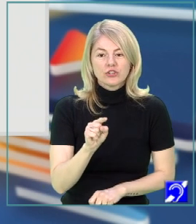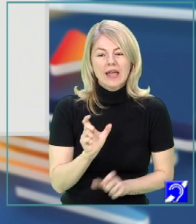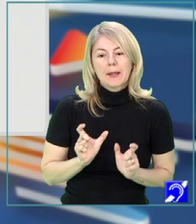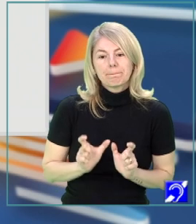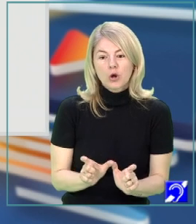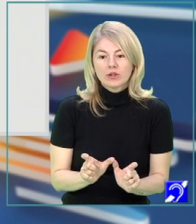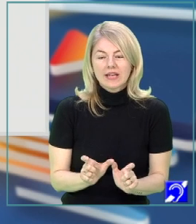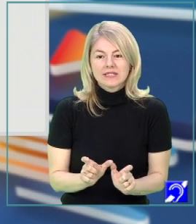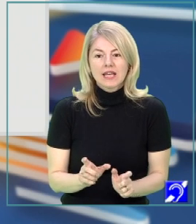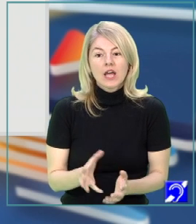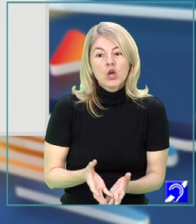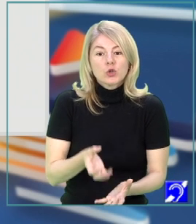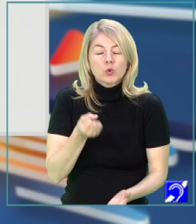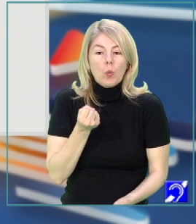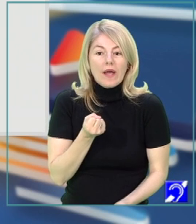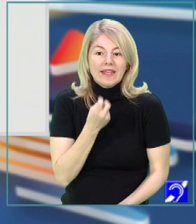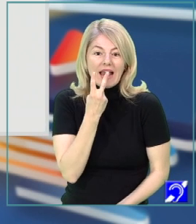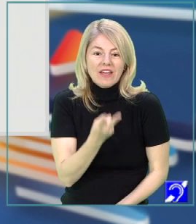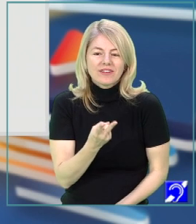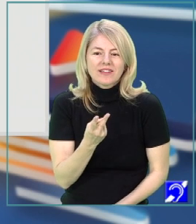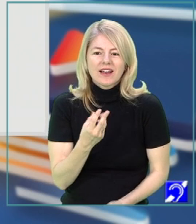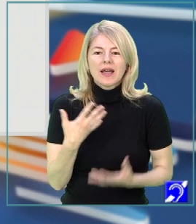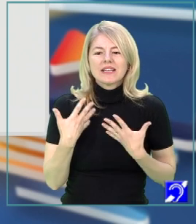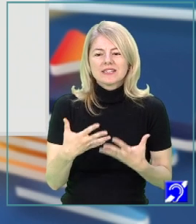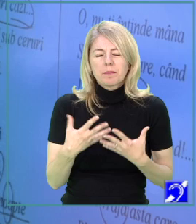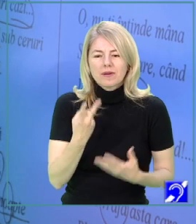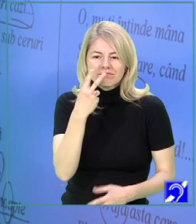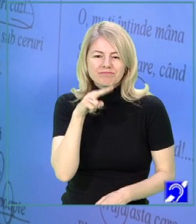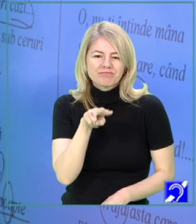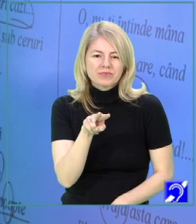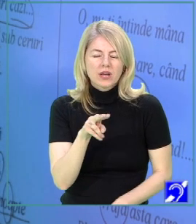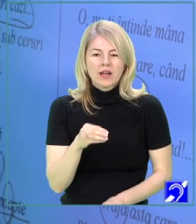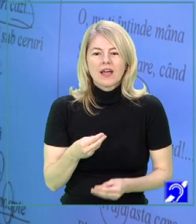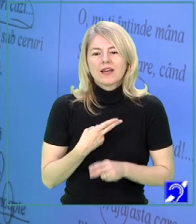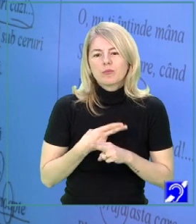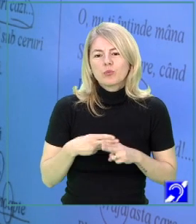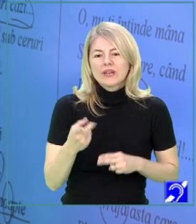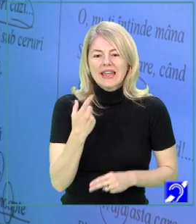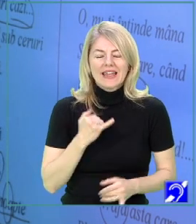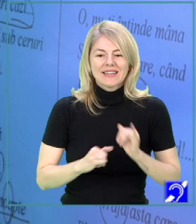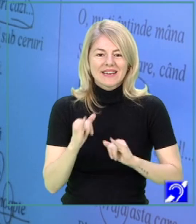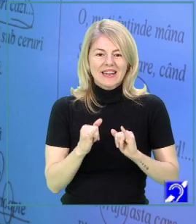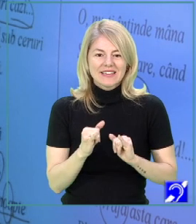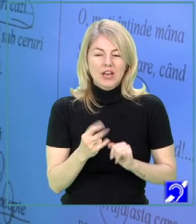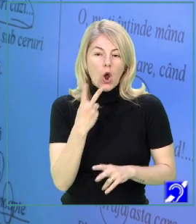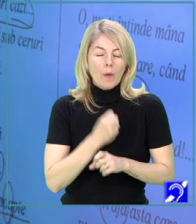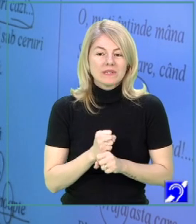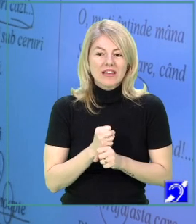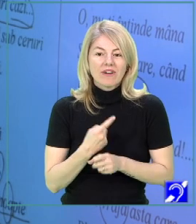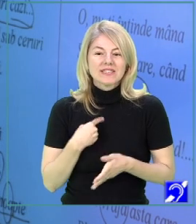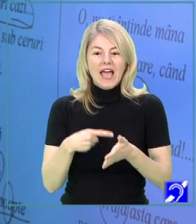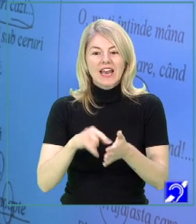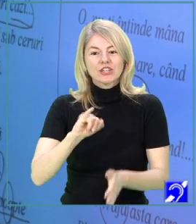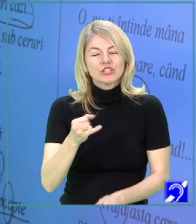protecție scoate la iveală delicatețea contemplatorului. Puritatea din grădină, observați că se reflectă